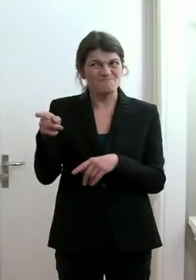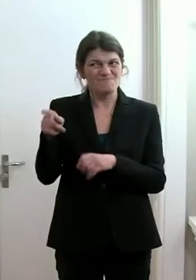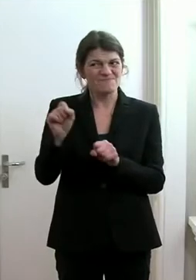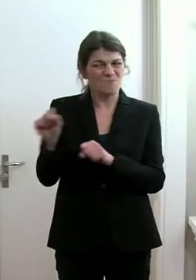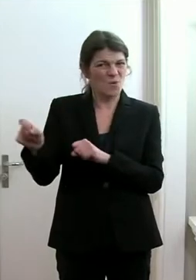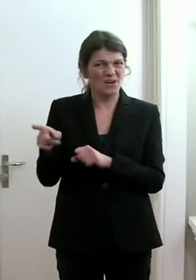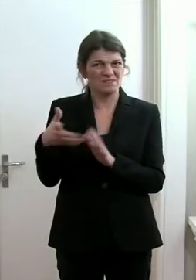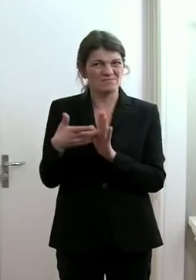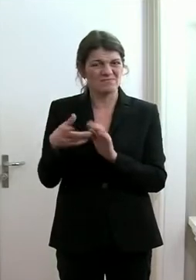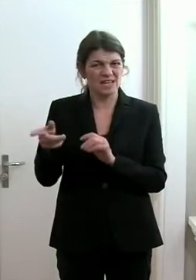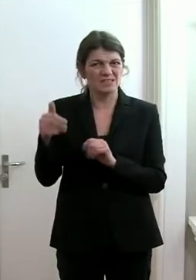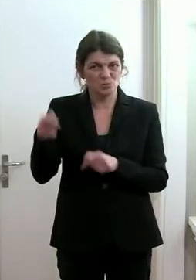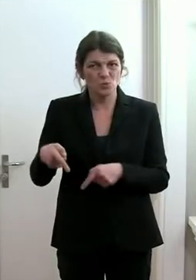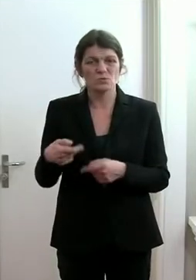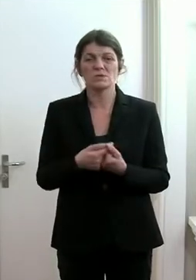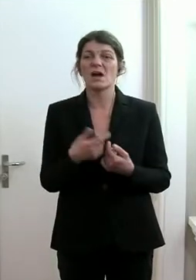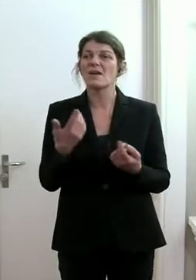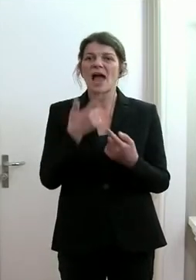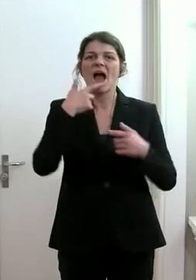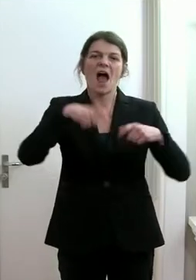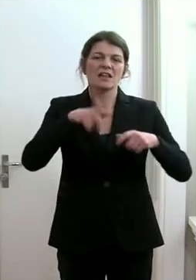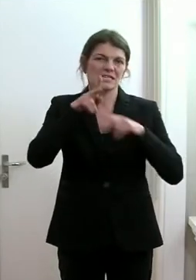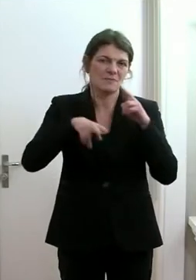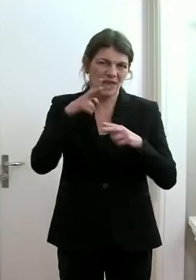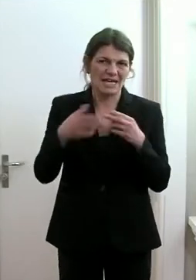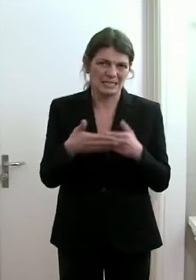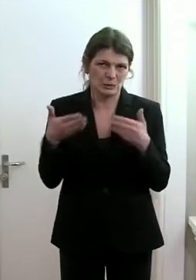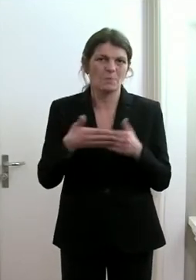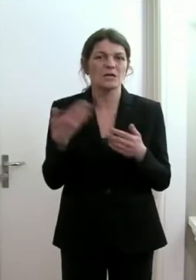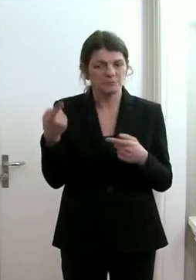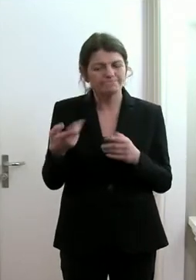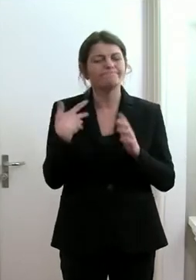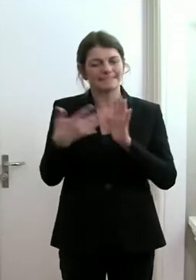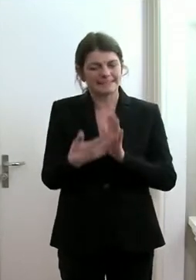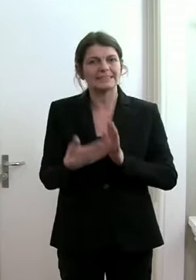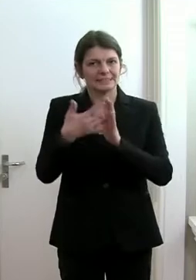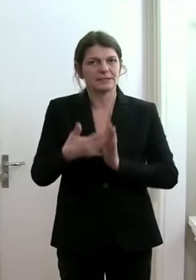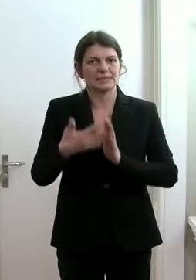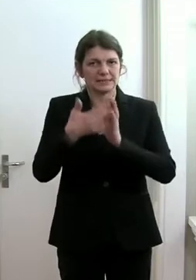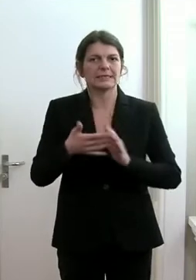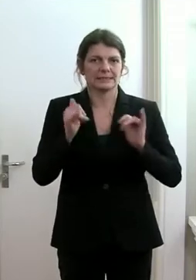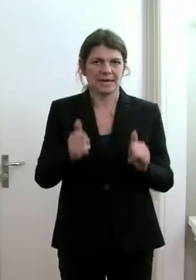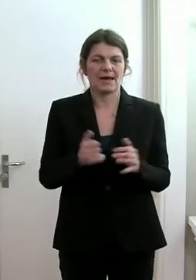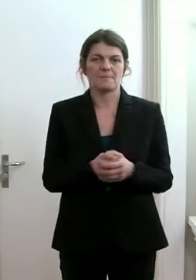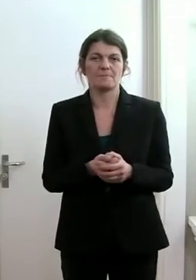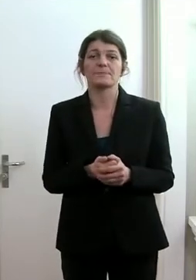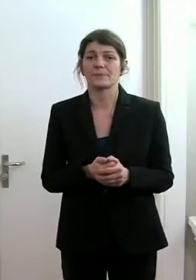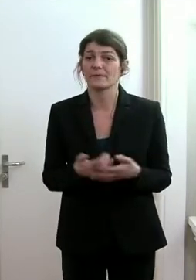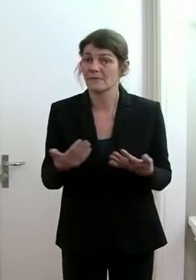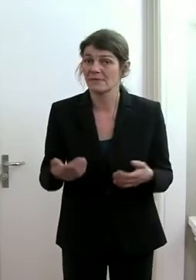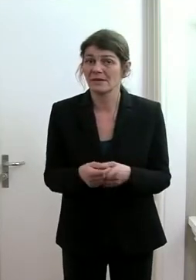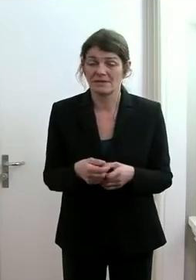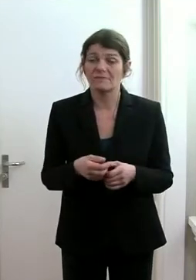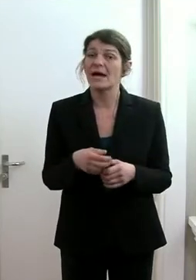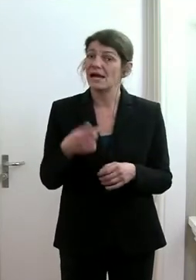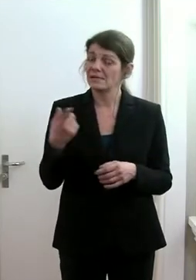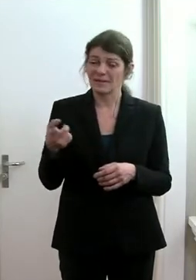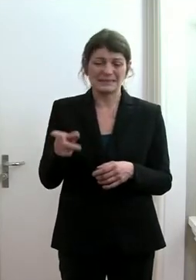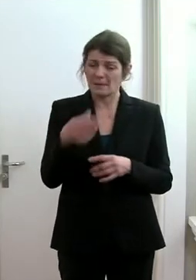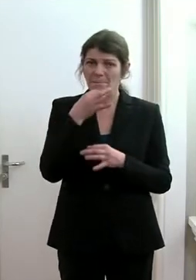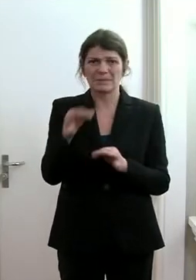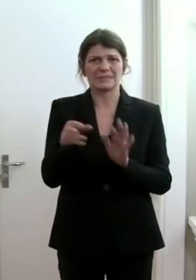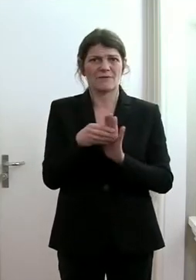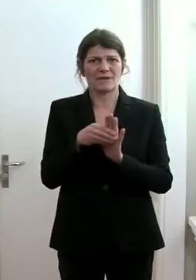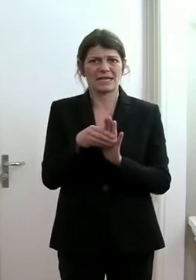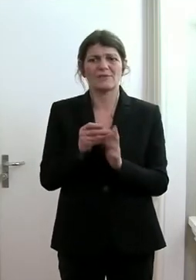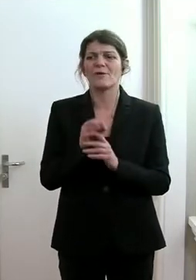können, nämlich die Personen, die in der Alterspflege arbeiten. Da glauben wir, dass wir dort diese Testkapazität am besten eingesetzt